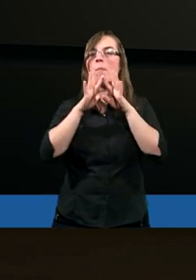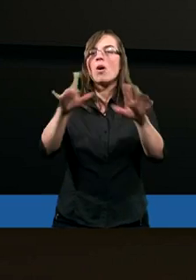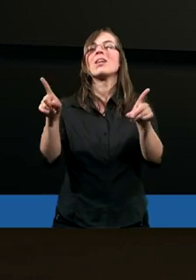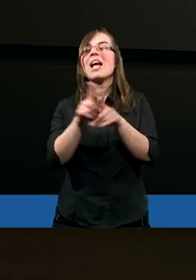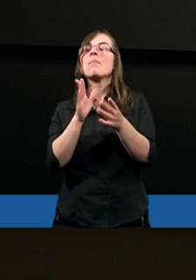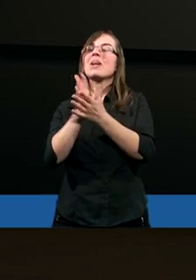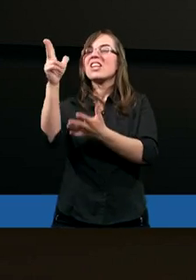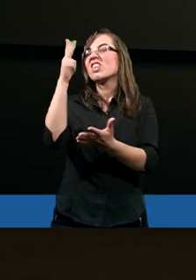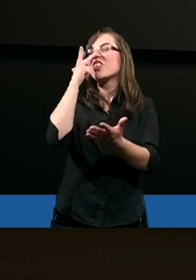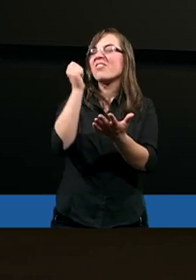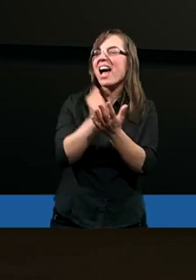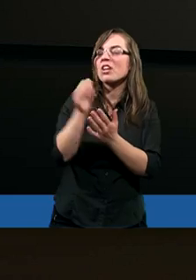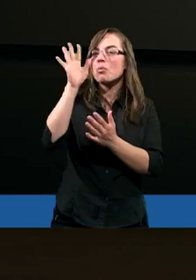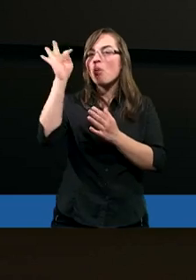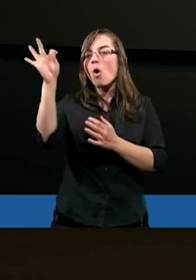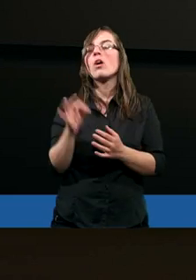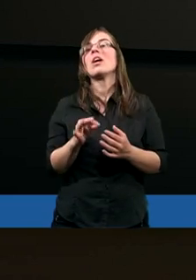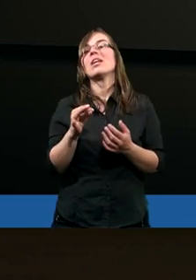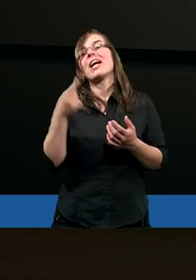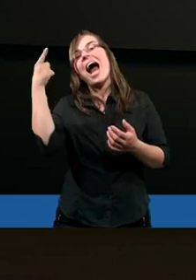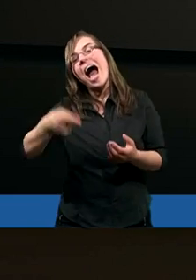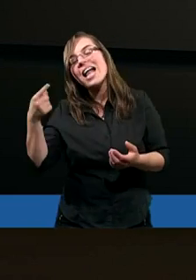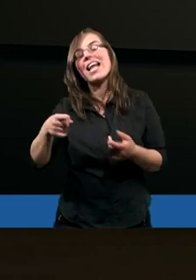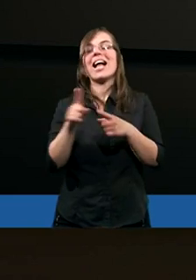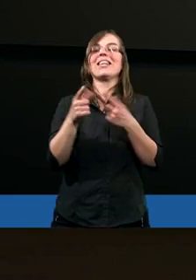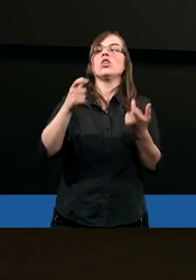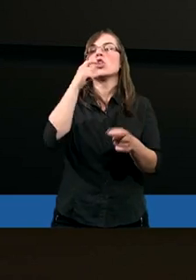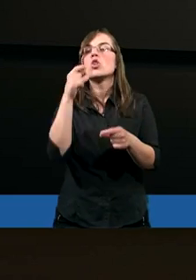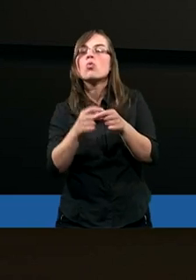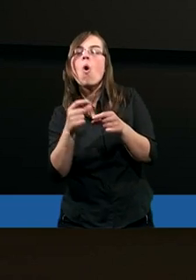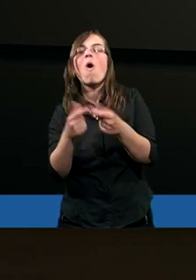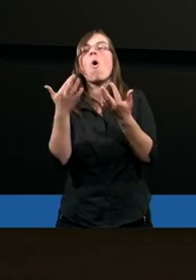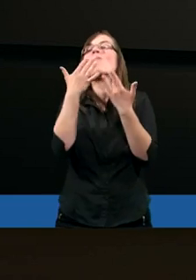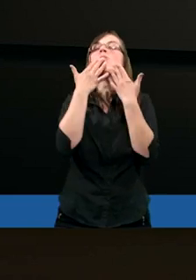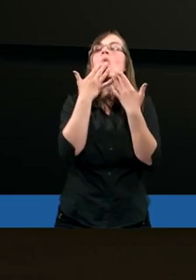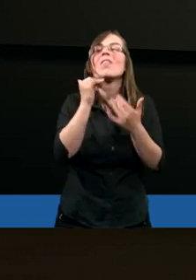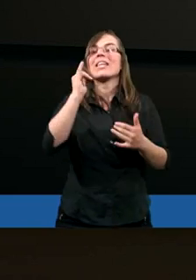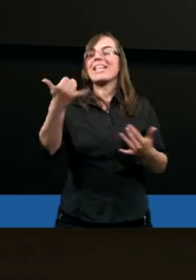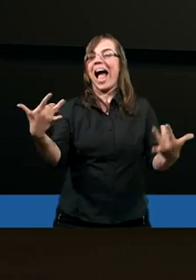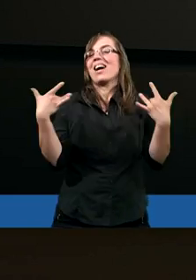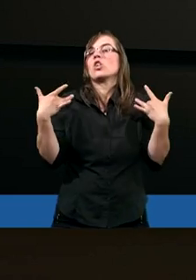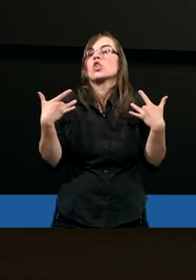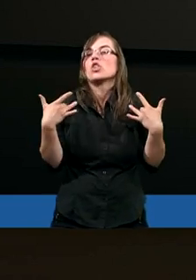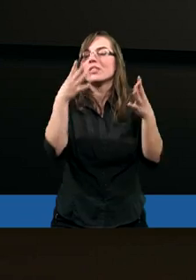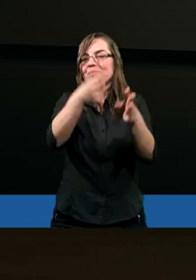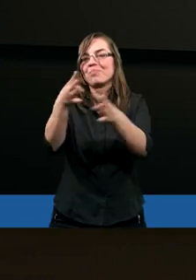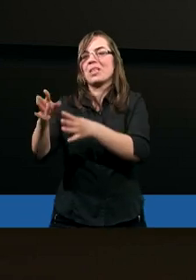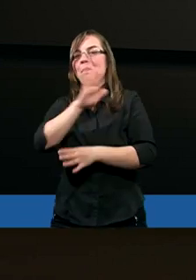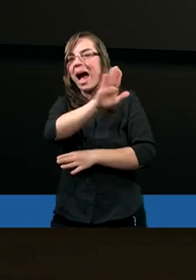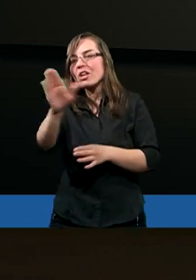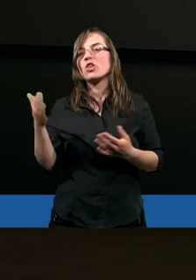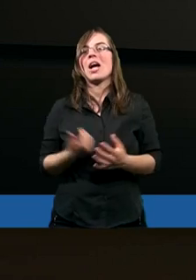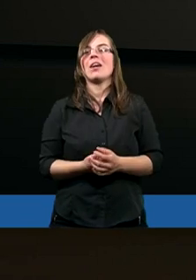przez swoje świadczenie, przez, możemy powiedzieć, kazania, słowami i czynami pokazywał, jak mamy żyć. To, co ja bym powiedziała jeszcze,